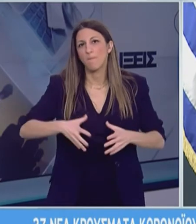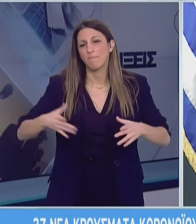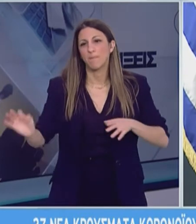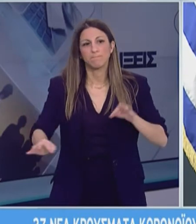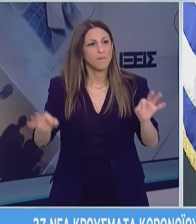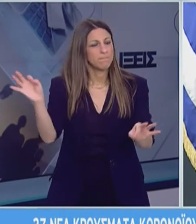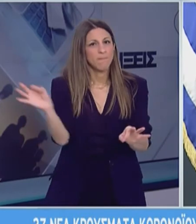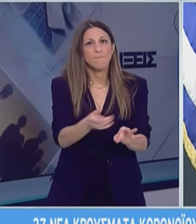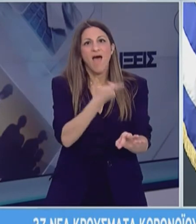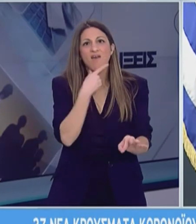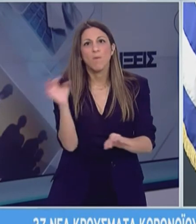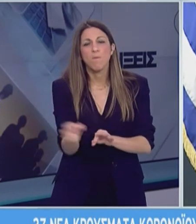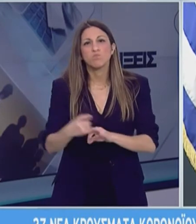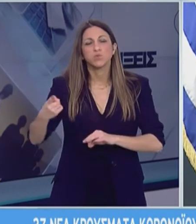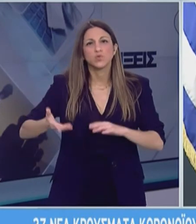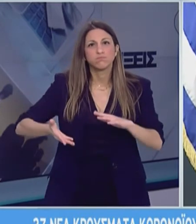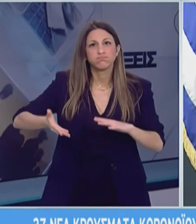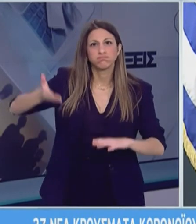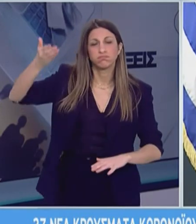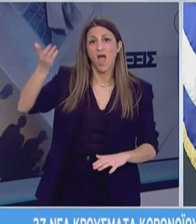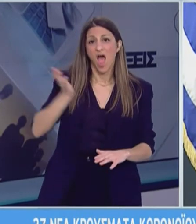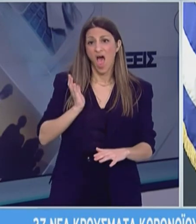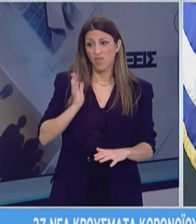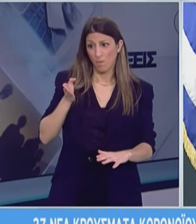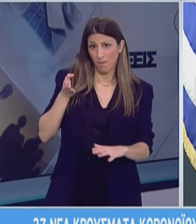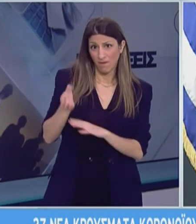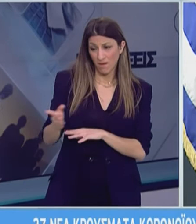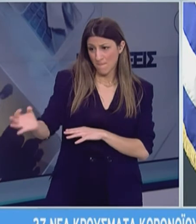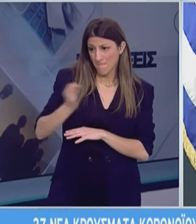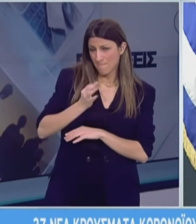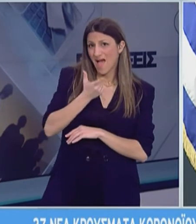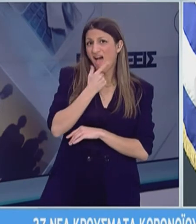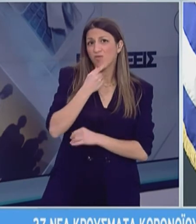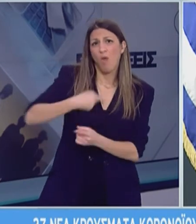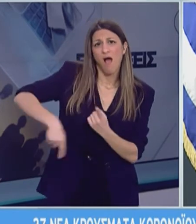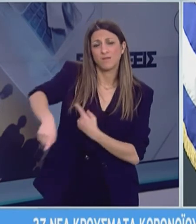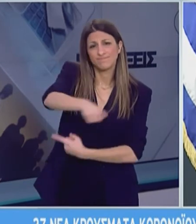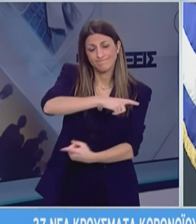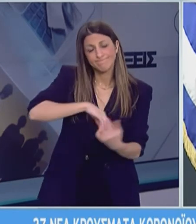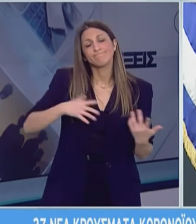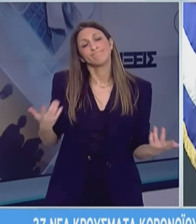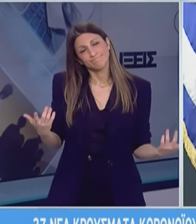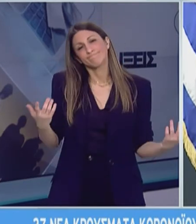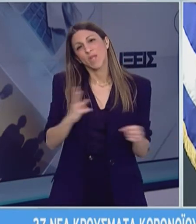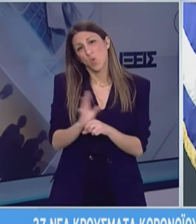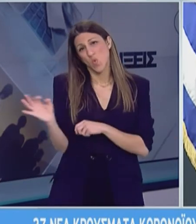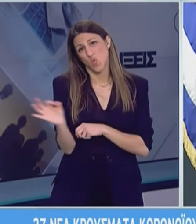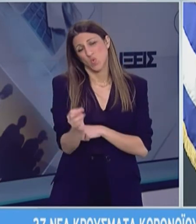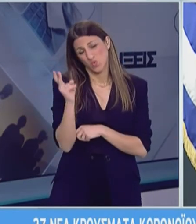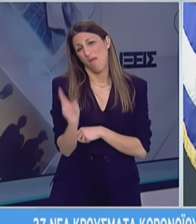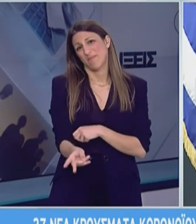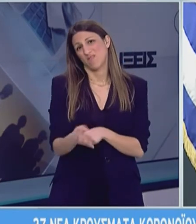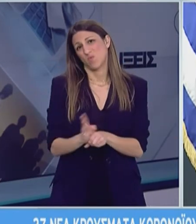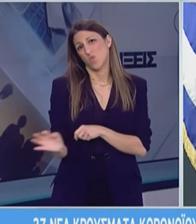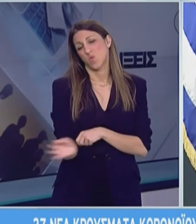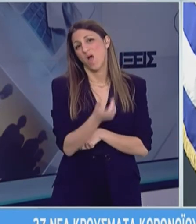και κολλάει ένας τον άλλον και τι μεγάλο ποσοστό των ανθρώπων που εκτίθεται στον ιό προσβάλλονται είναι πολύ ψηλά σε αυτές τις καταστάσεις και γι' αυτό απαιτούνται